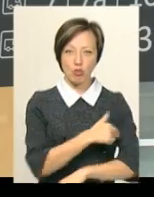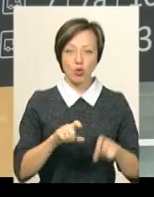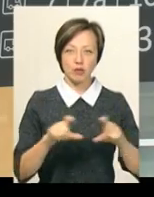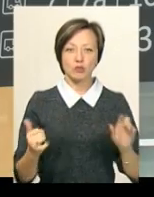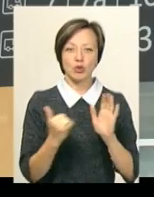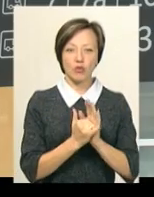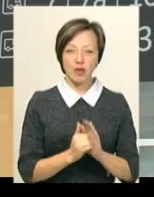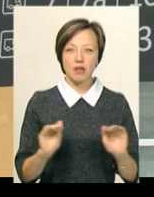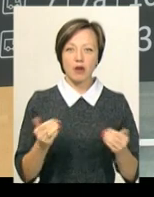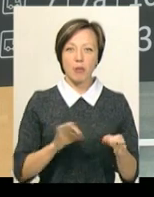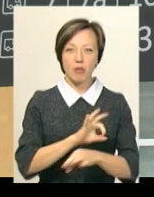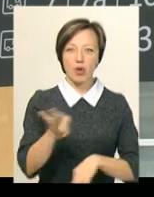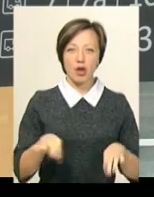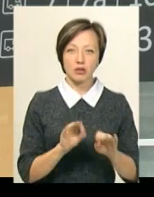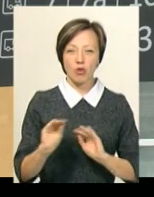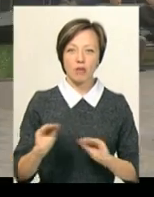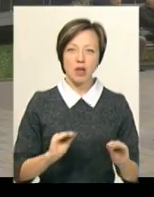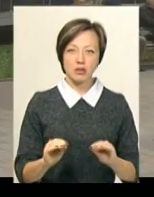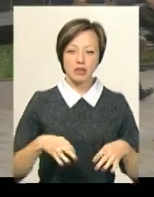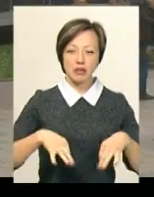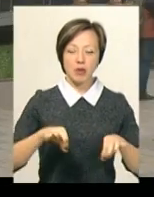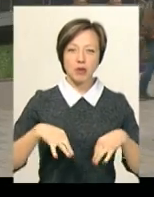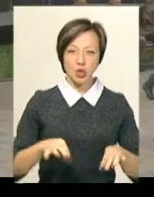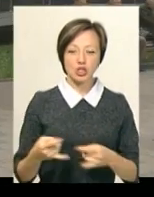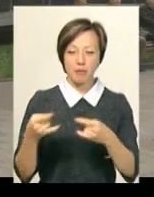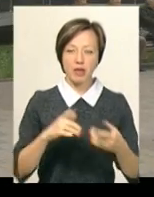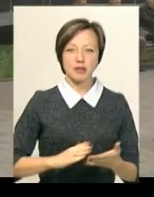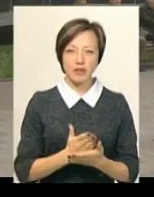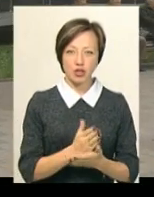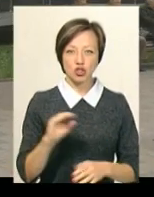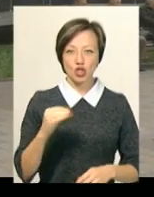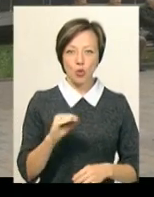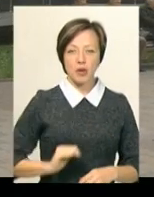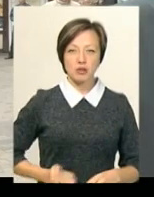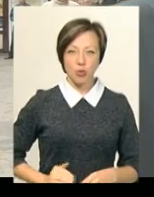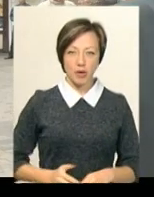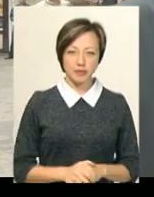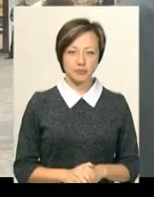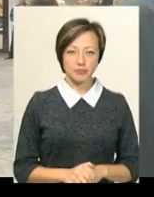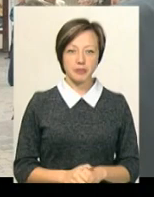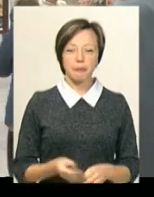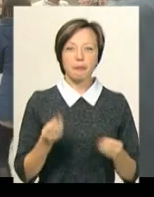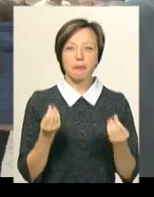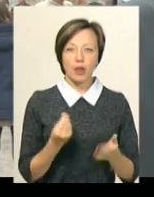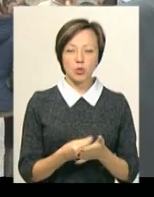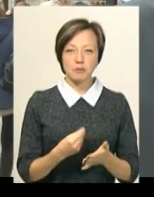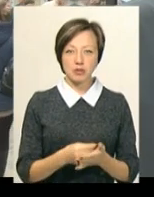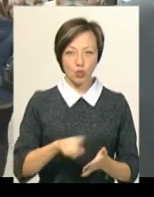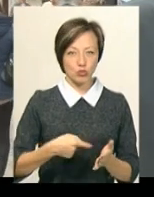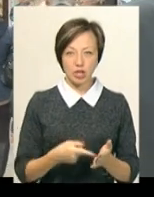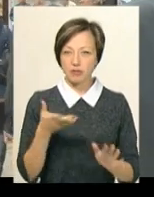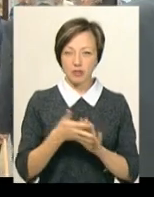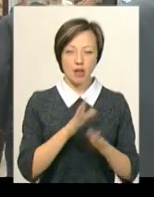Встановила їх у рамках проєкту обладнання громадського транспорту GPS-навігацією «Житомирська компанія». Кошти з міського бюджету не